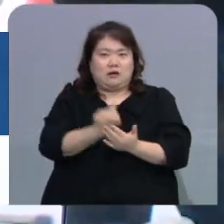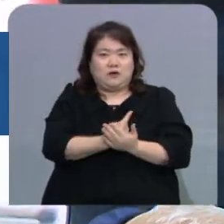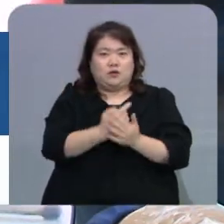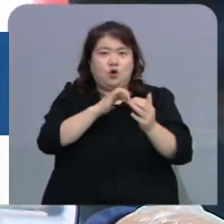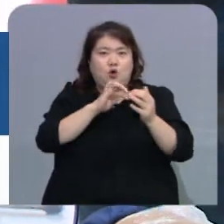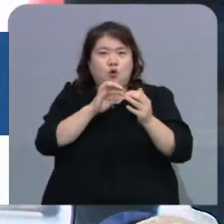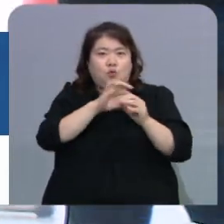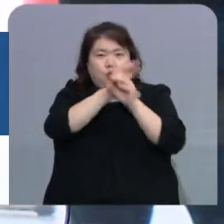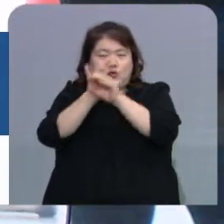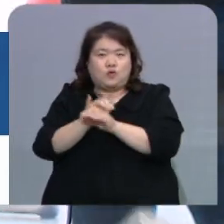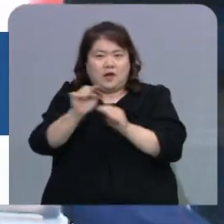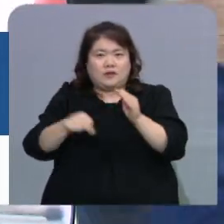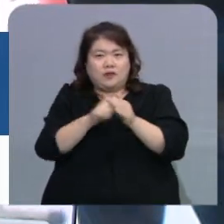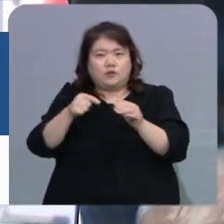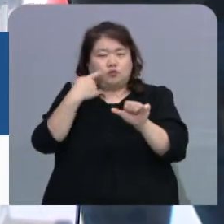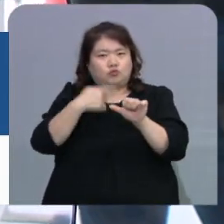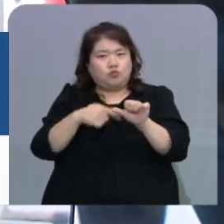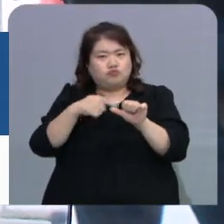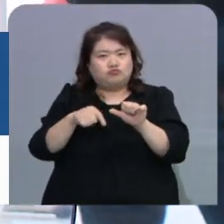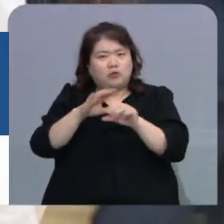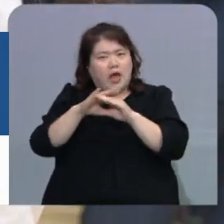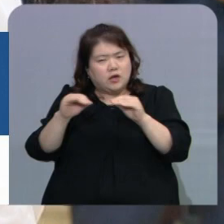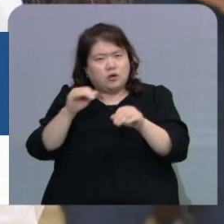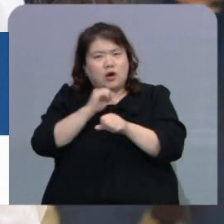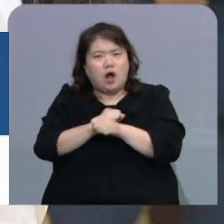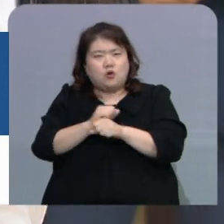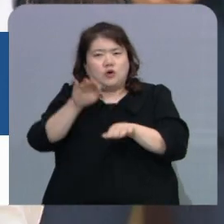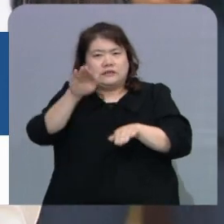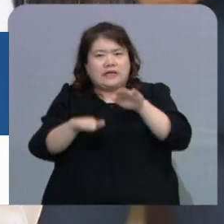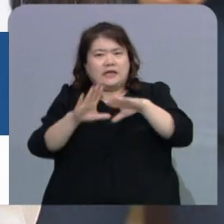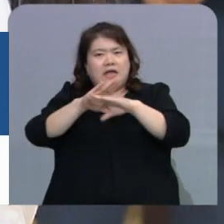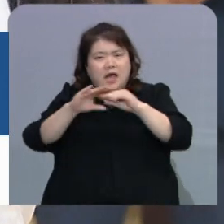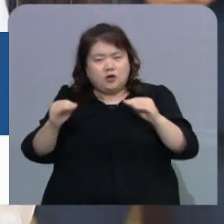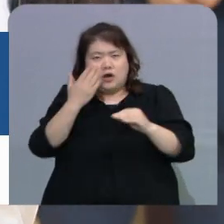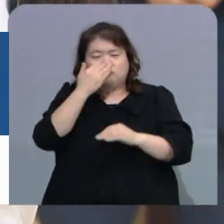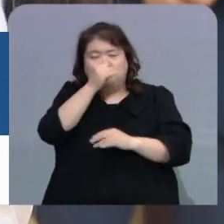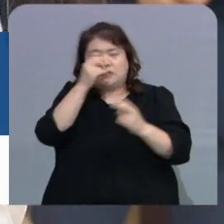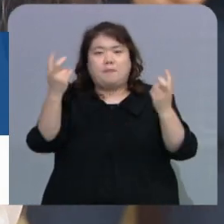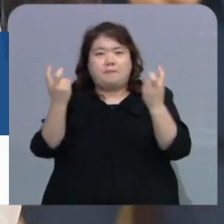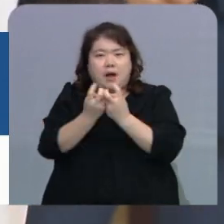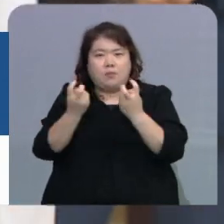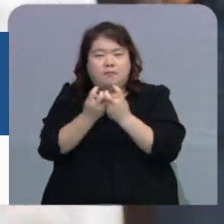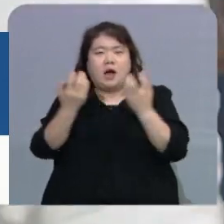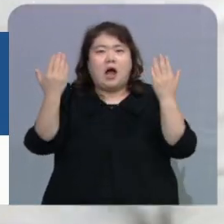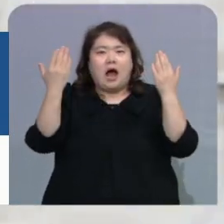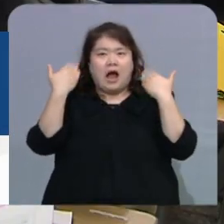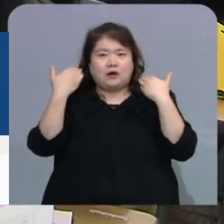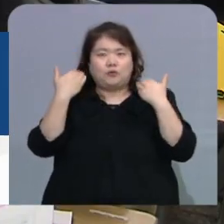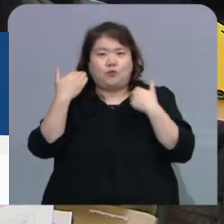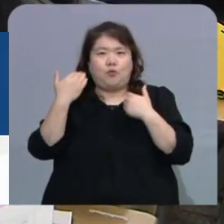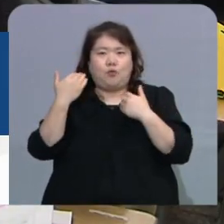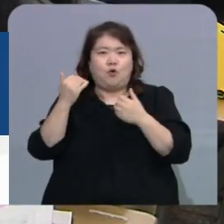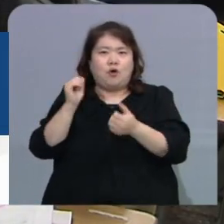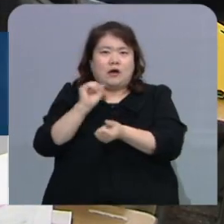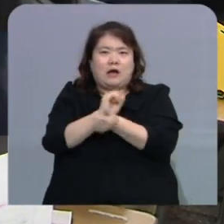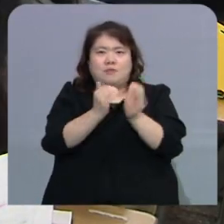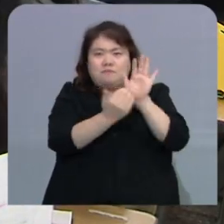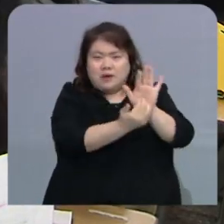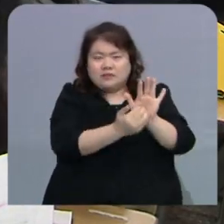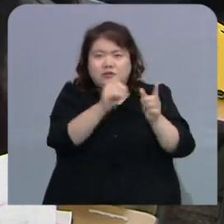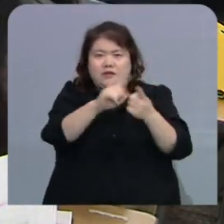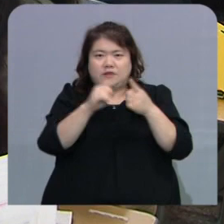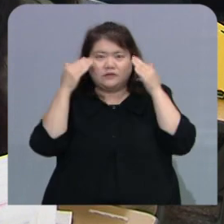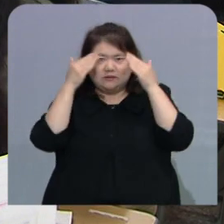사태 속에서 교육 공백을 메우고 학력 격차를 줄일 방안과 학교 방역 대책에 관해 집중적으로